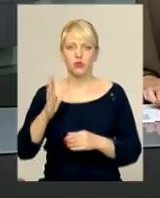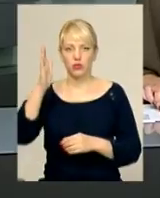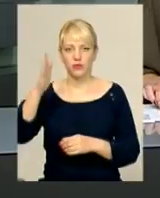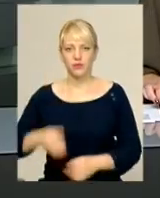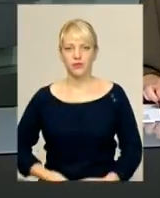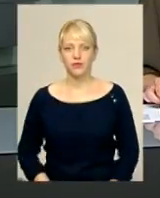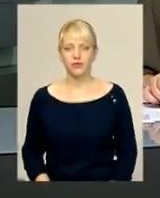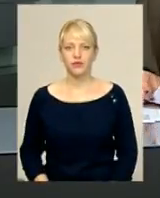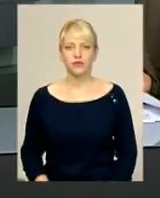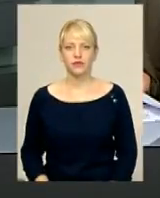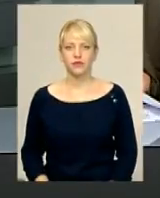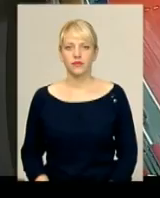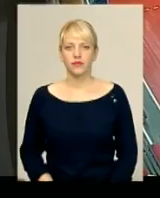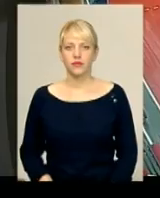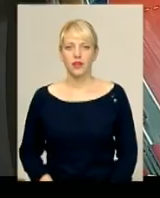фаворитів.